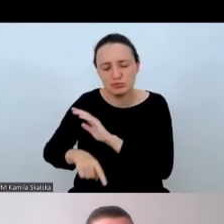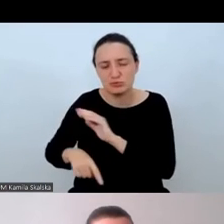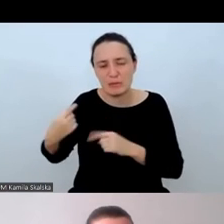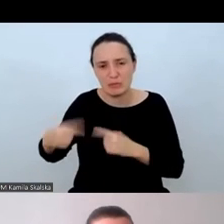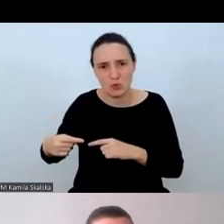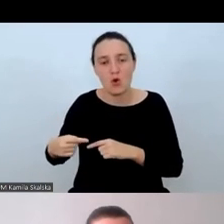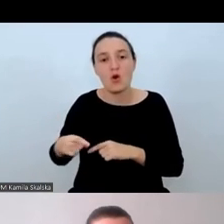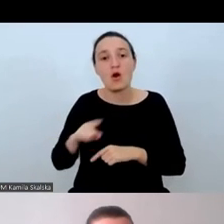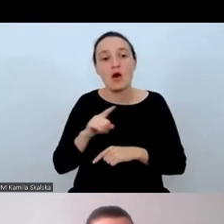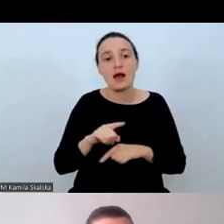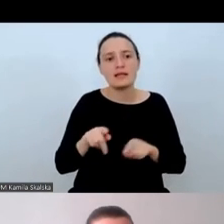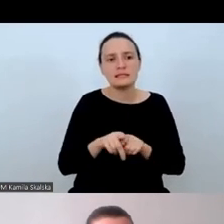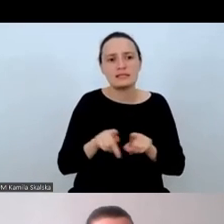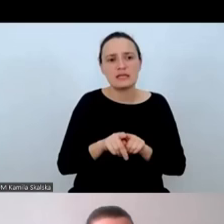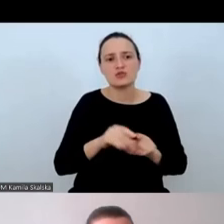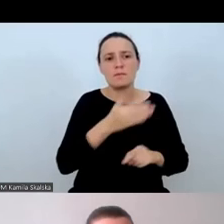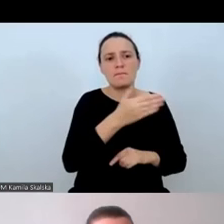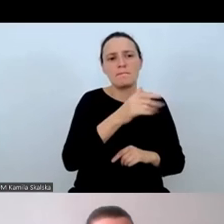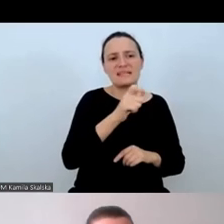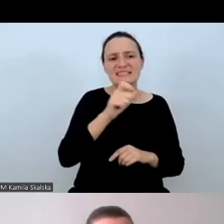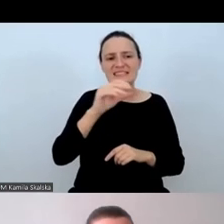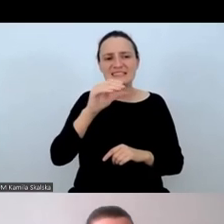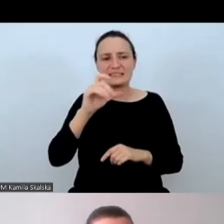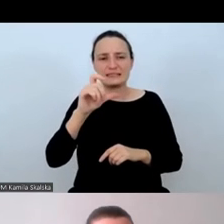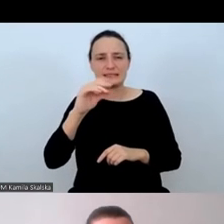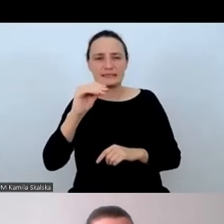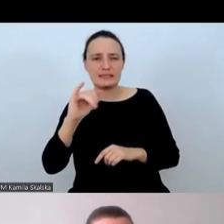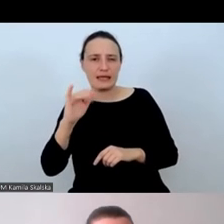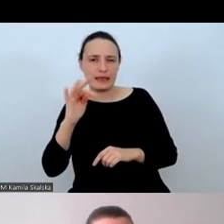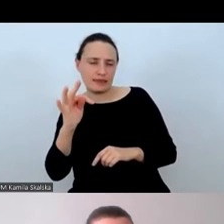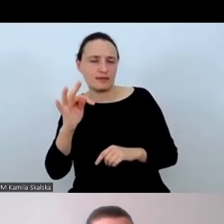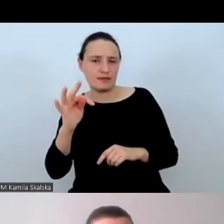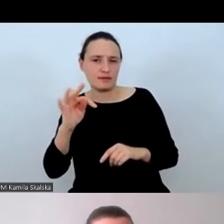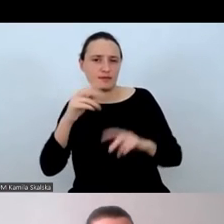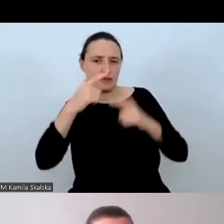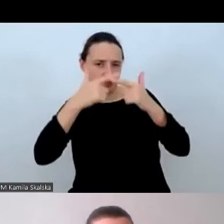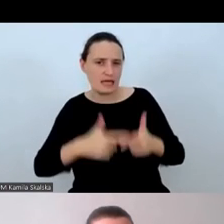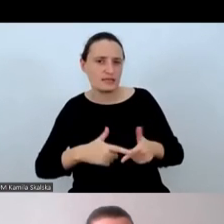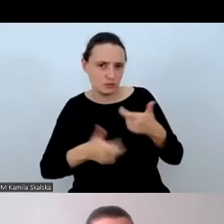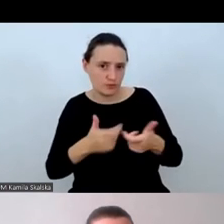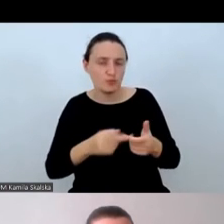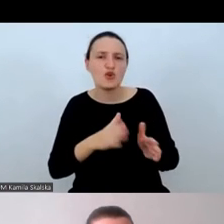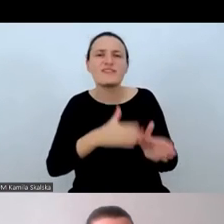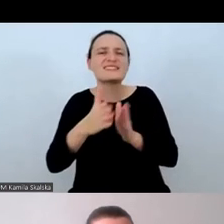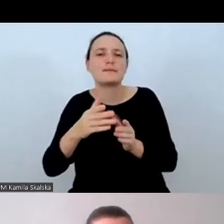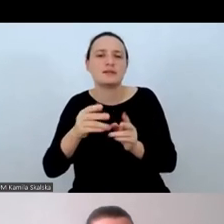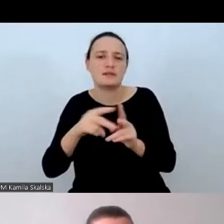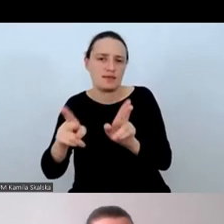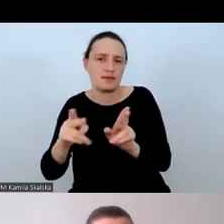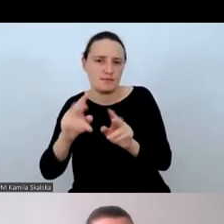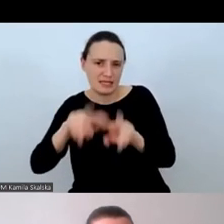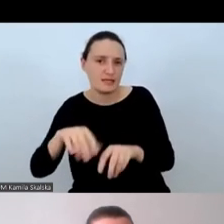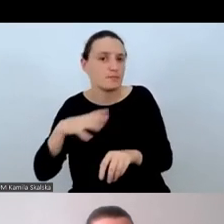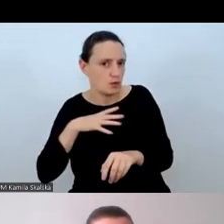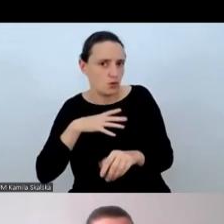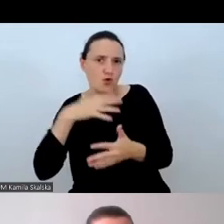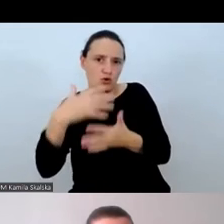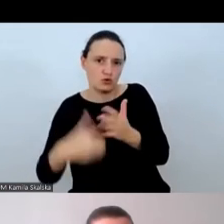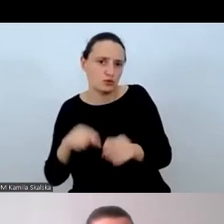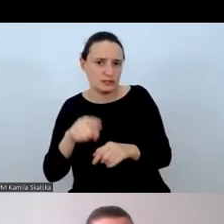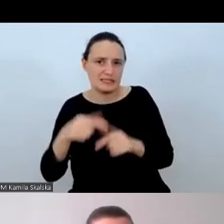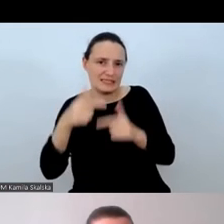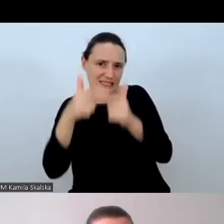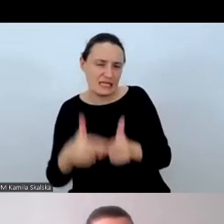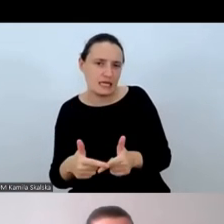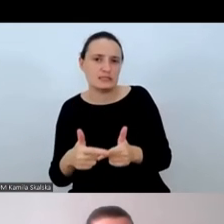meski test, który został użyty na kolejnym etapie badania. No i oczywiście wiele testów pamięci